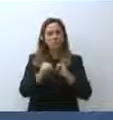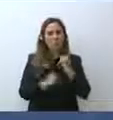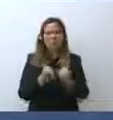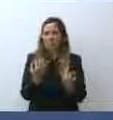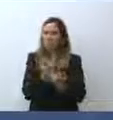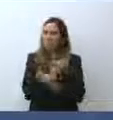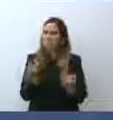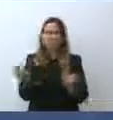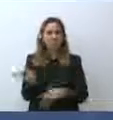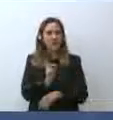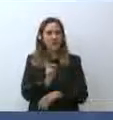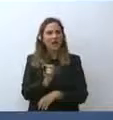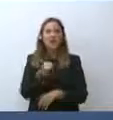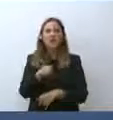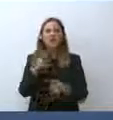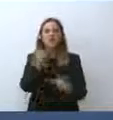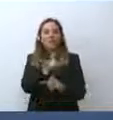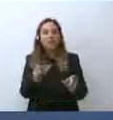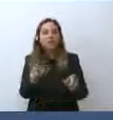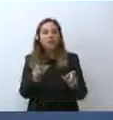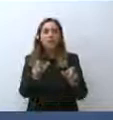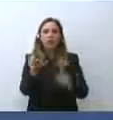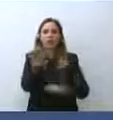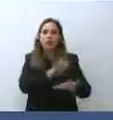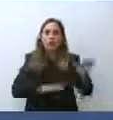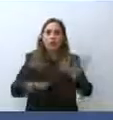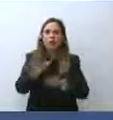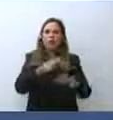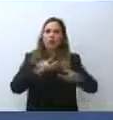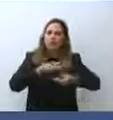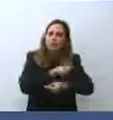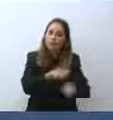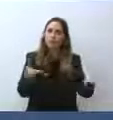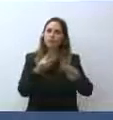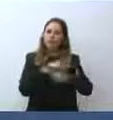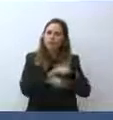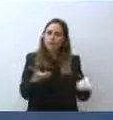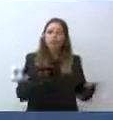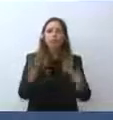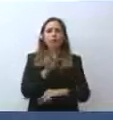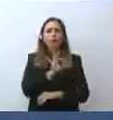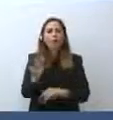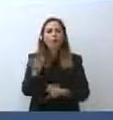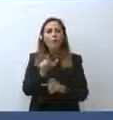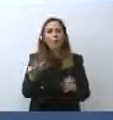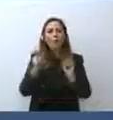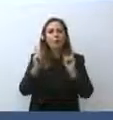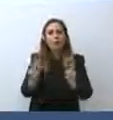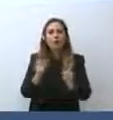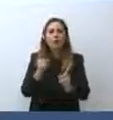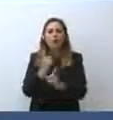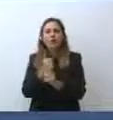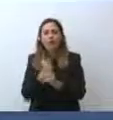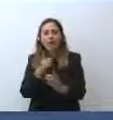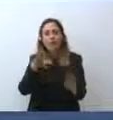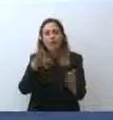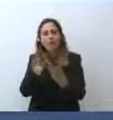confronti di persone che fanno informazione e di persone che sono in prima linea a combattere la pandemia.